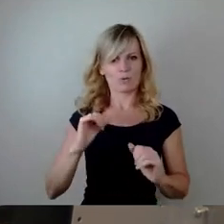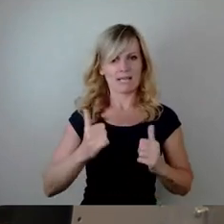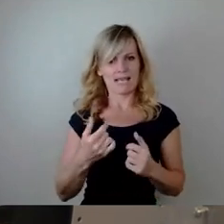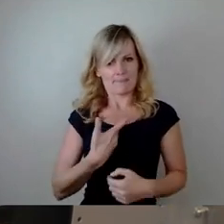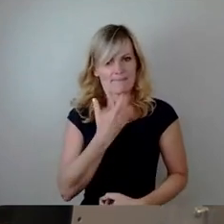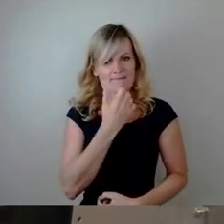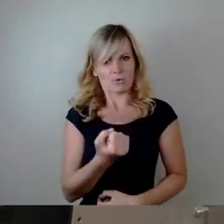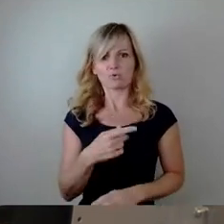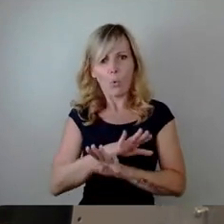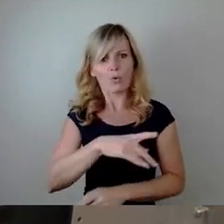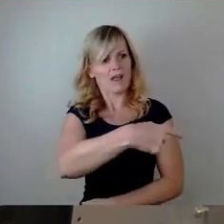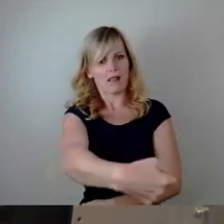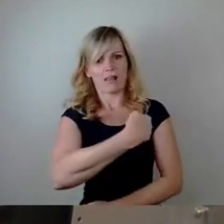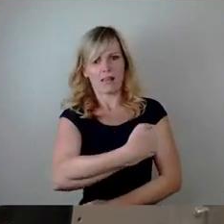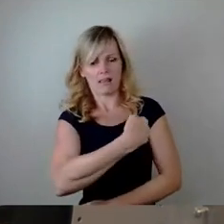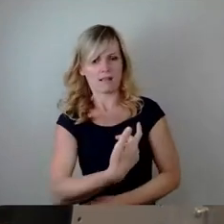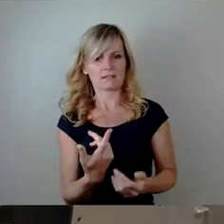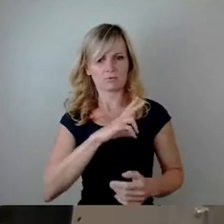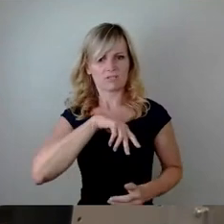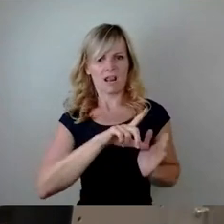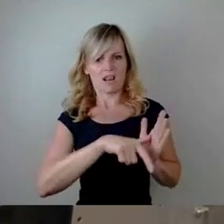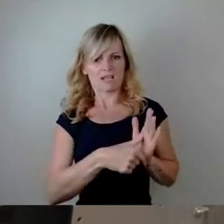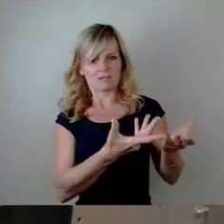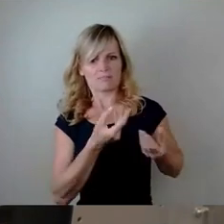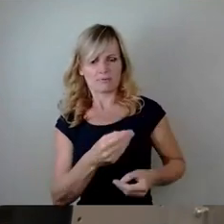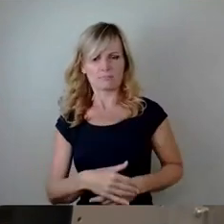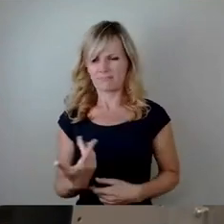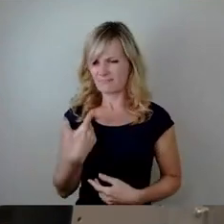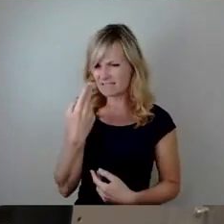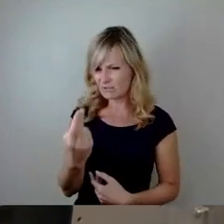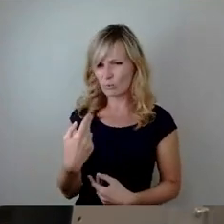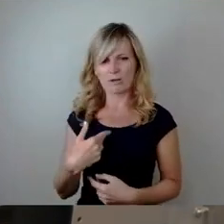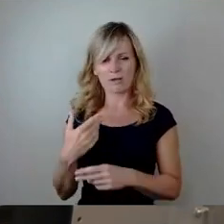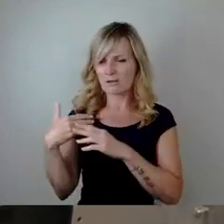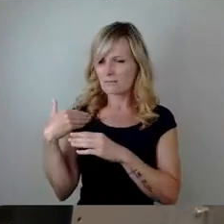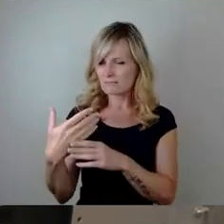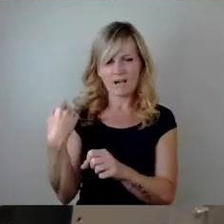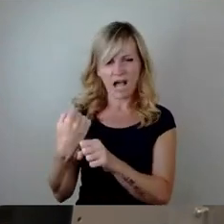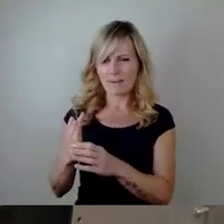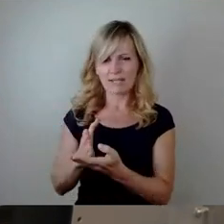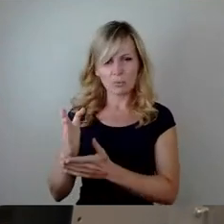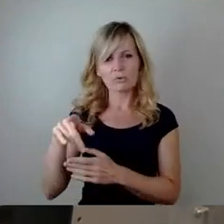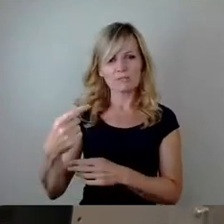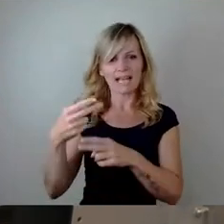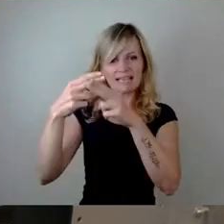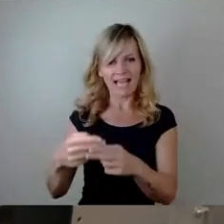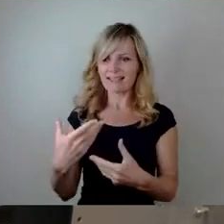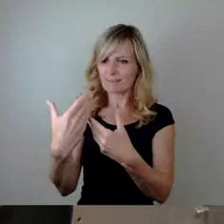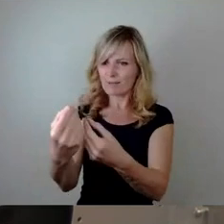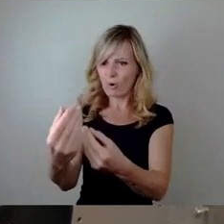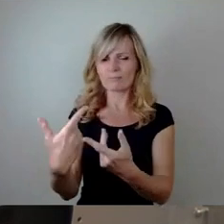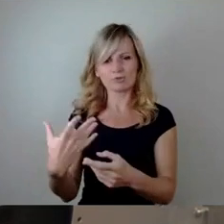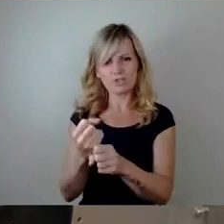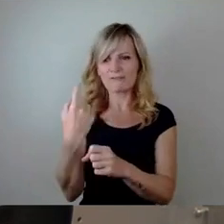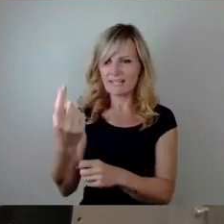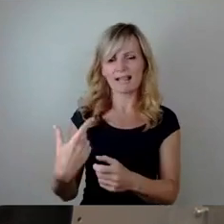Ich empfinde es als beschämend für unser Land, dass es eine lebenslang erarbeitete Rente nicht mehr ausreicht, um den Lebensabend würdevoll zu finanzieren und dass die Kosten